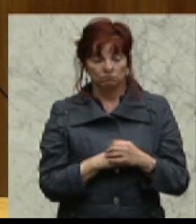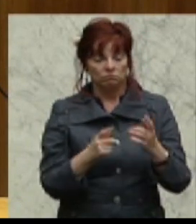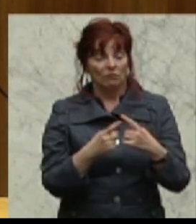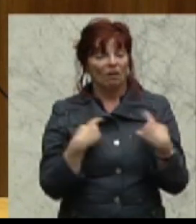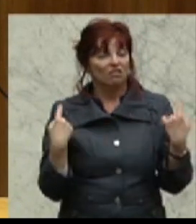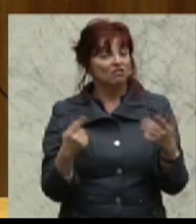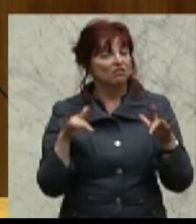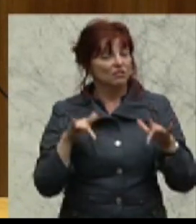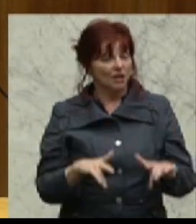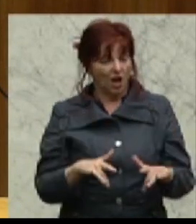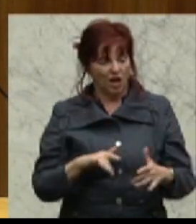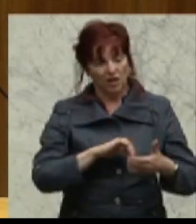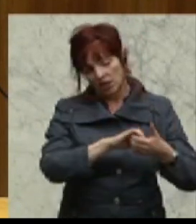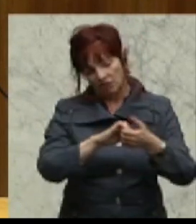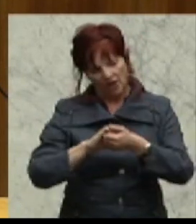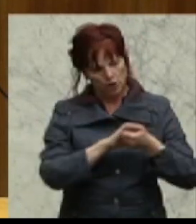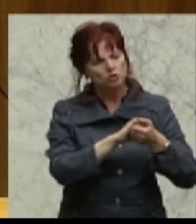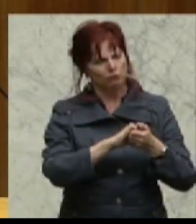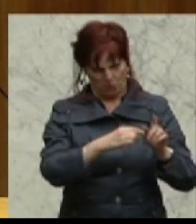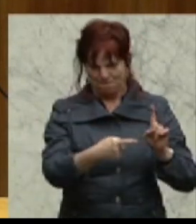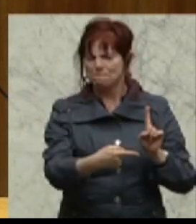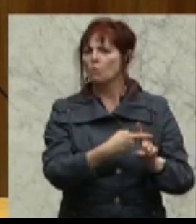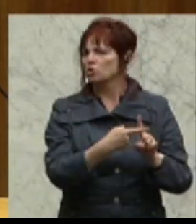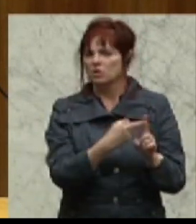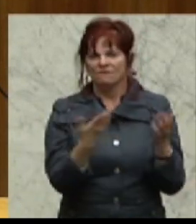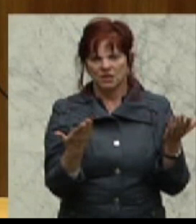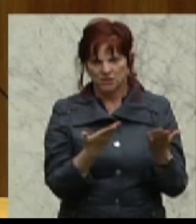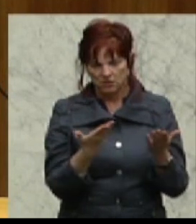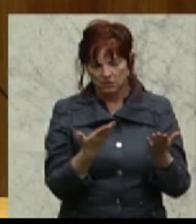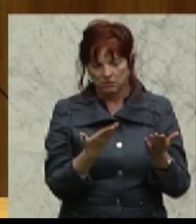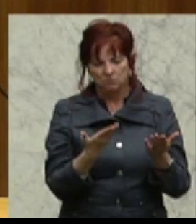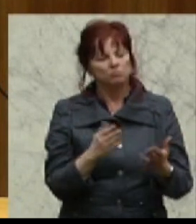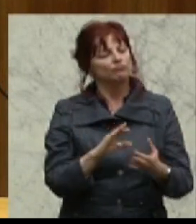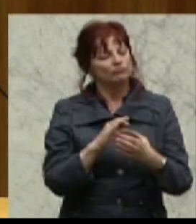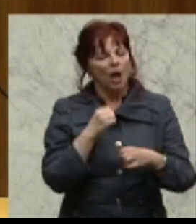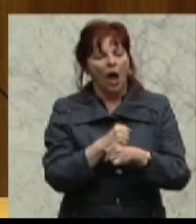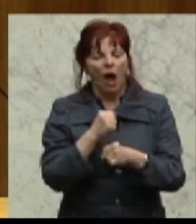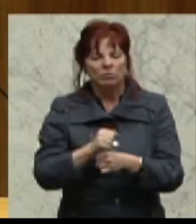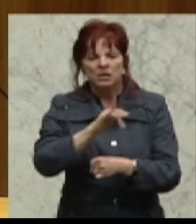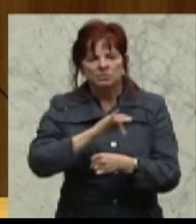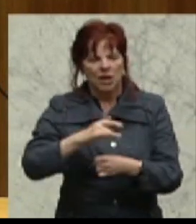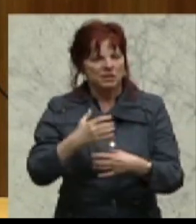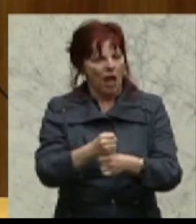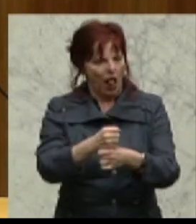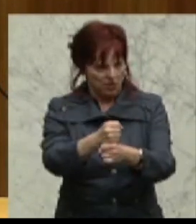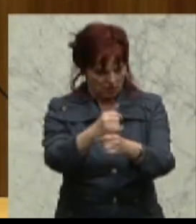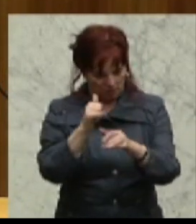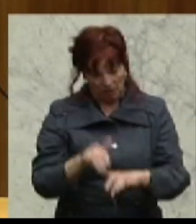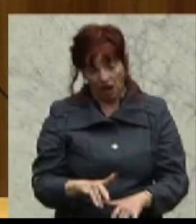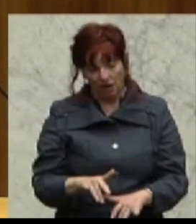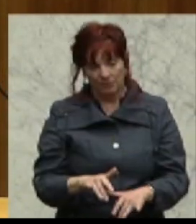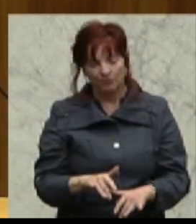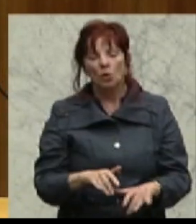Gewerkschaft, wenn es um die Erhaltung von Arbeitsplätzen geht, aber es gibt natürlich auch